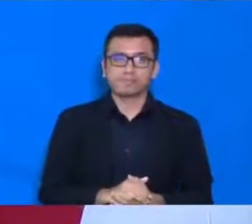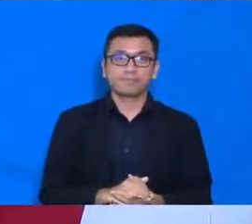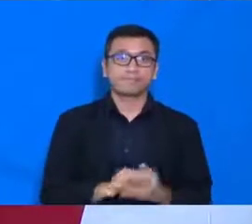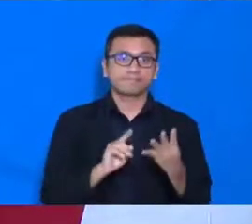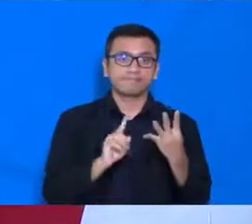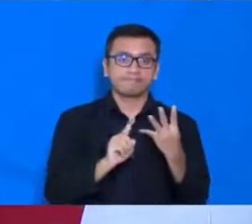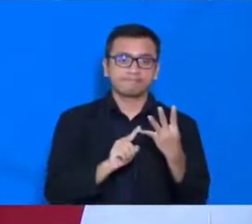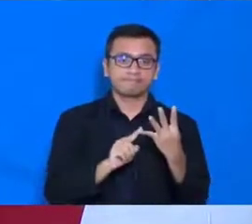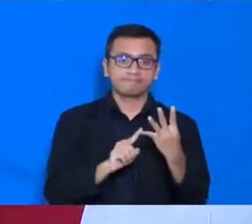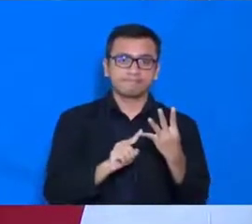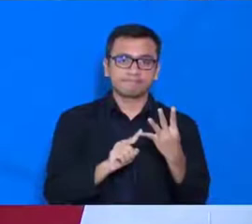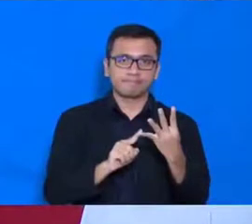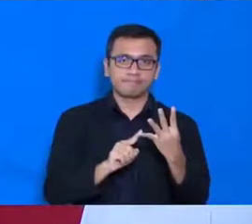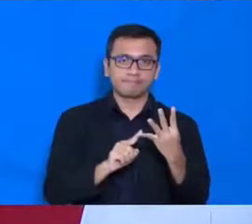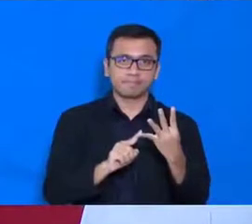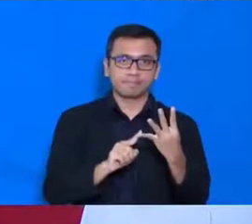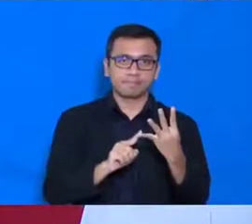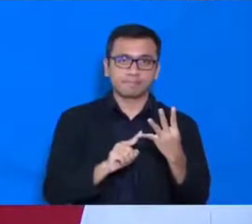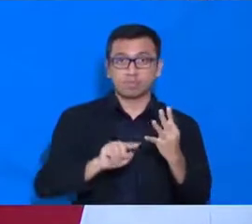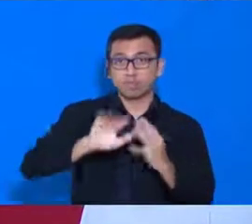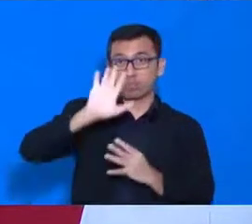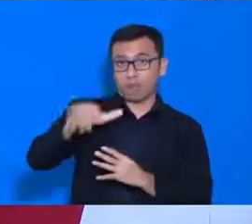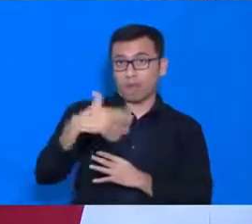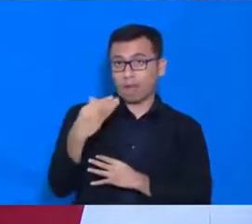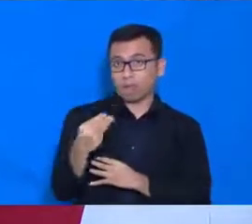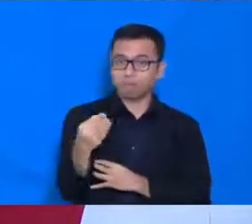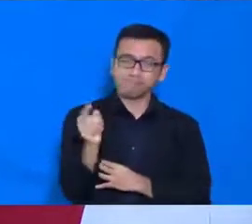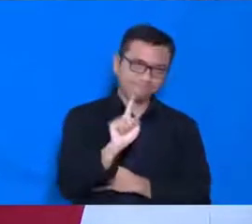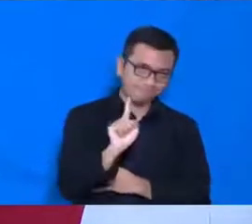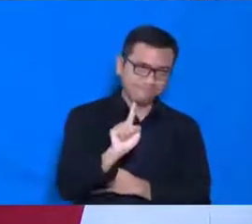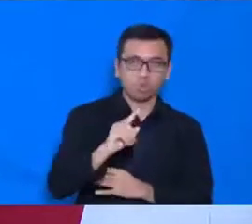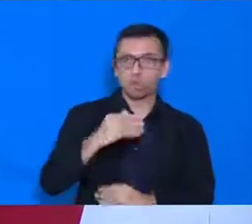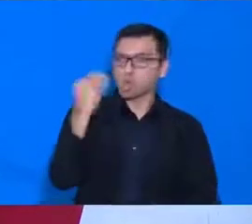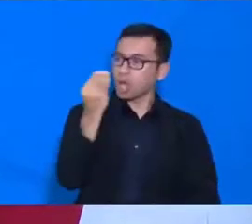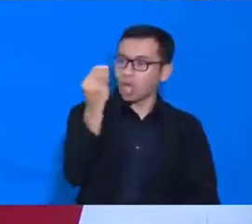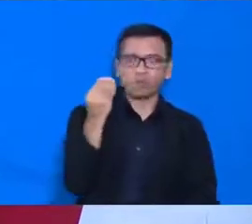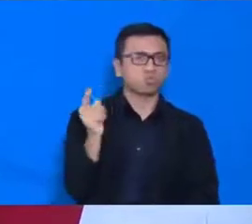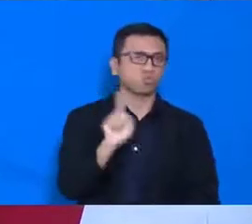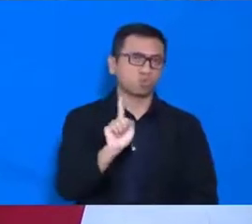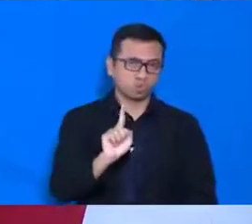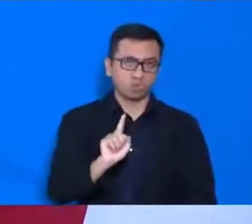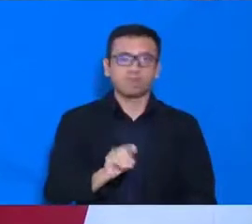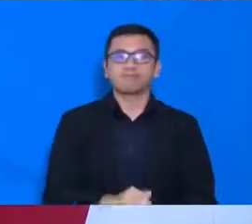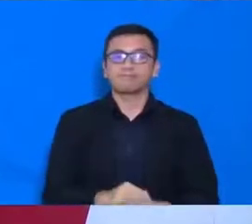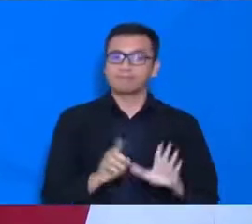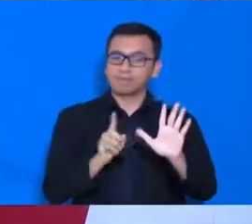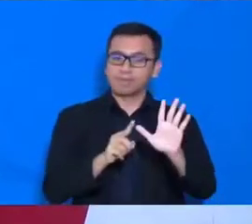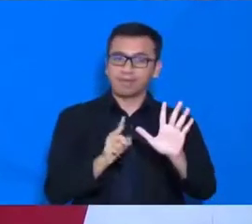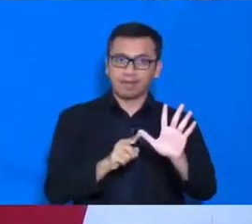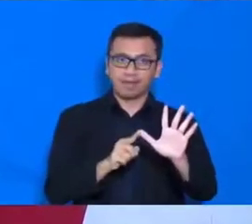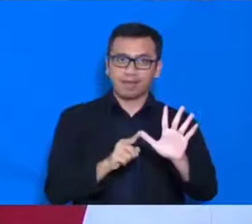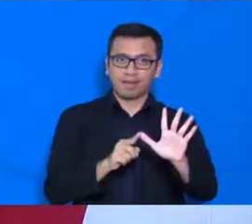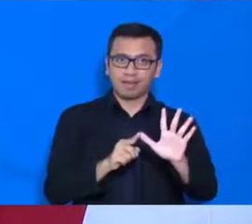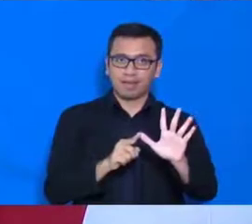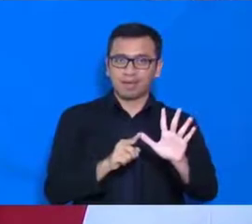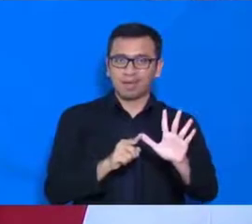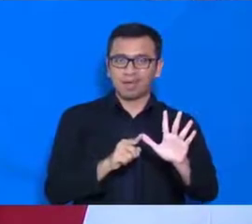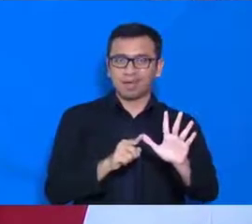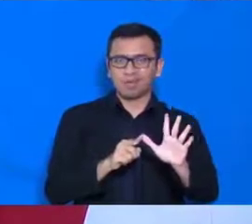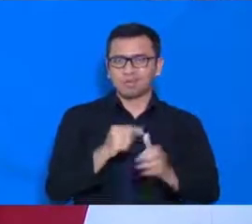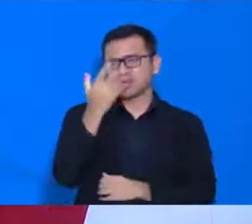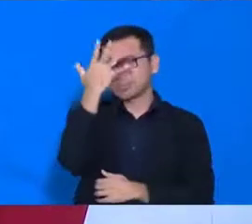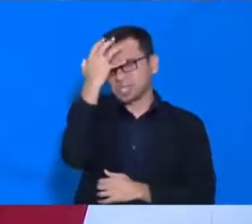tidak mudik, dan tidak piknik. Yang kelima, jika sakit, gunakan telemedicine,